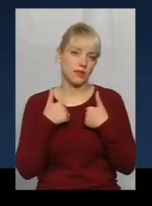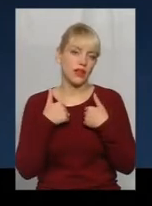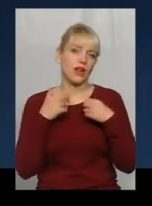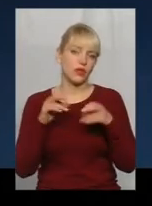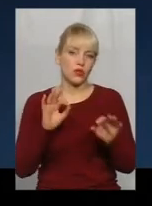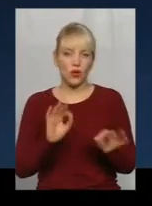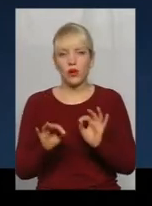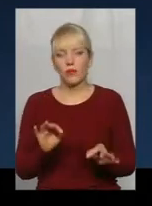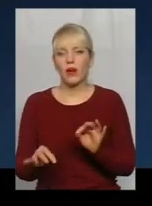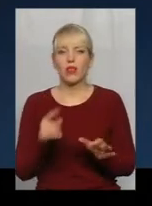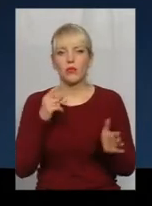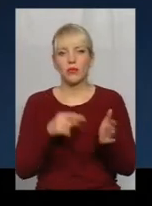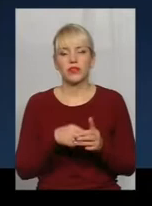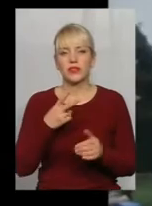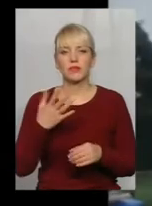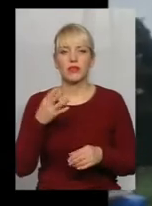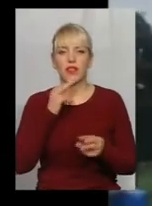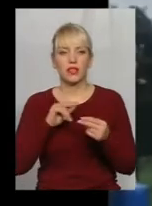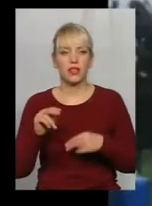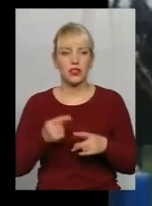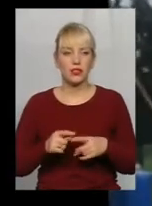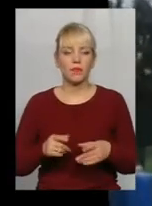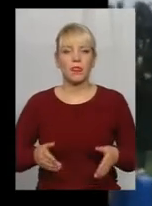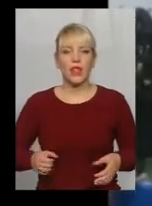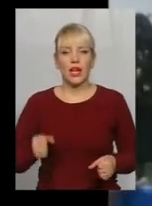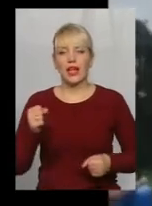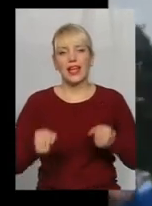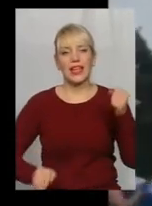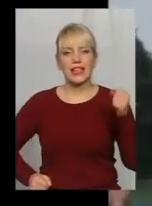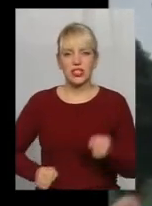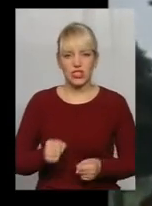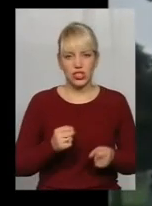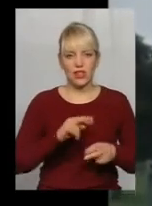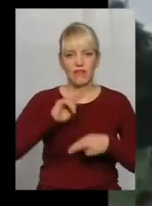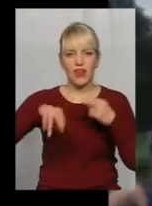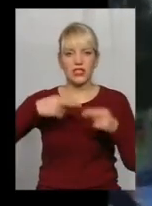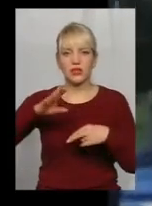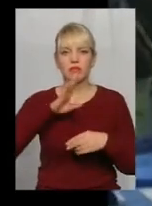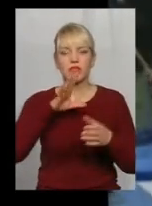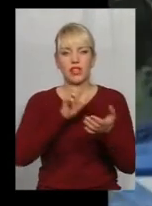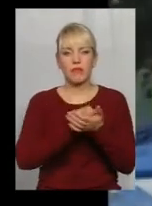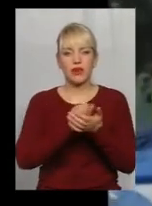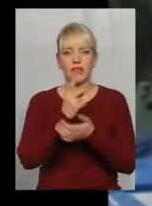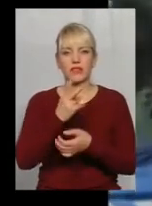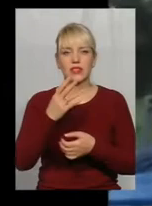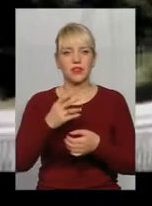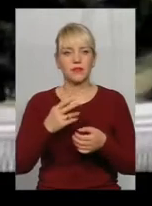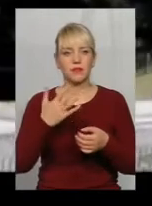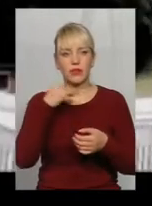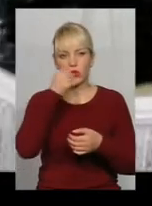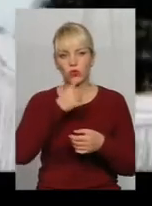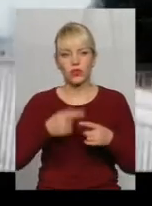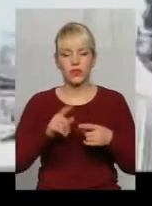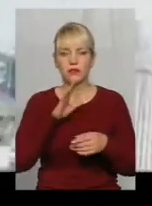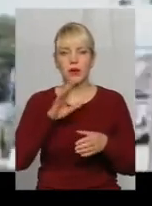нормально, все попадаю у 25 найкращих. Лежним фристайлом Ольга Полюк займається 15 років, тренується, каже, без перерви на відпочинок,